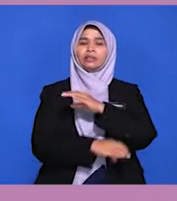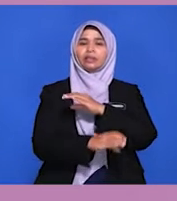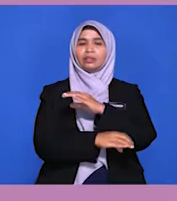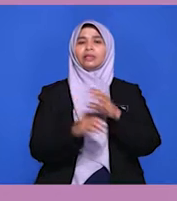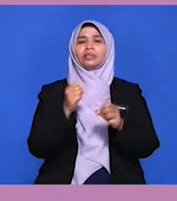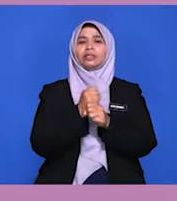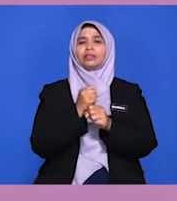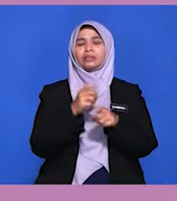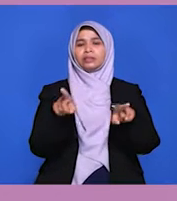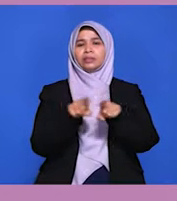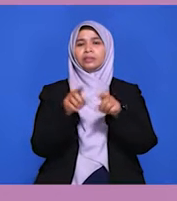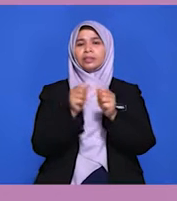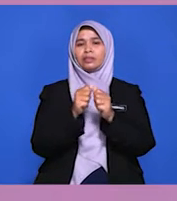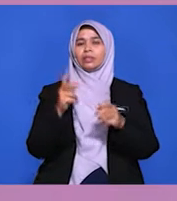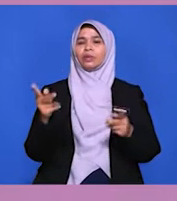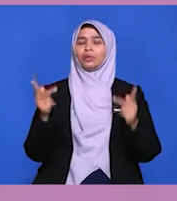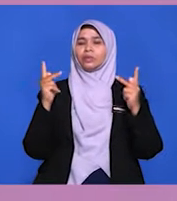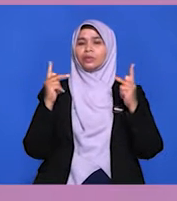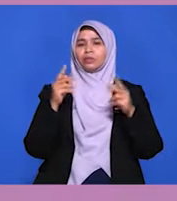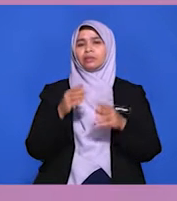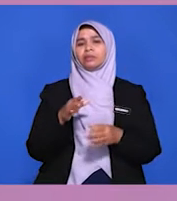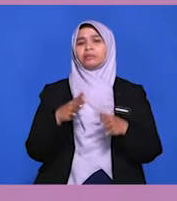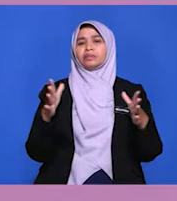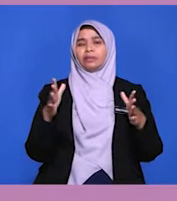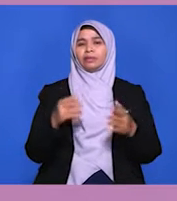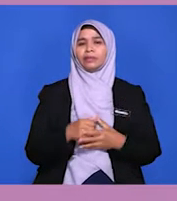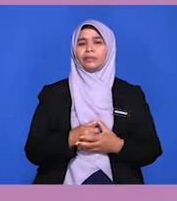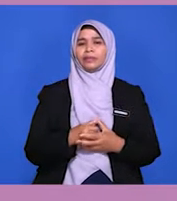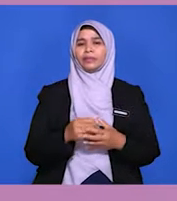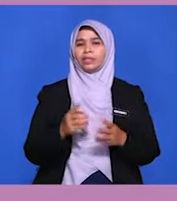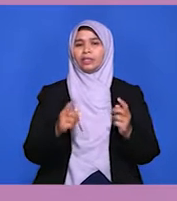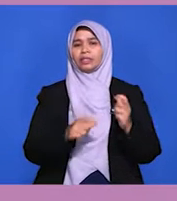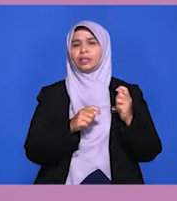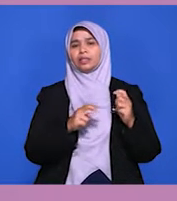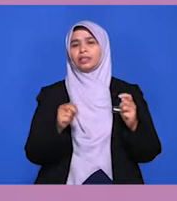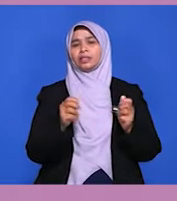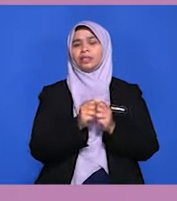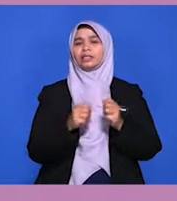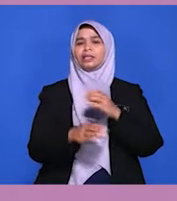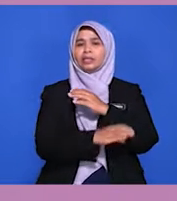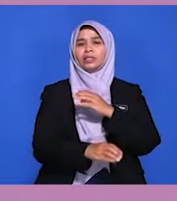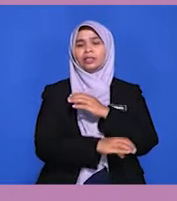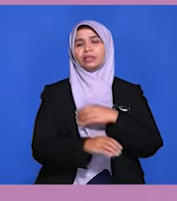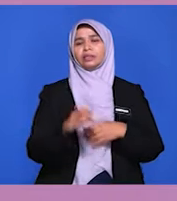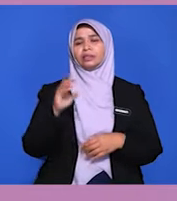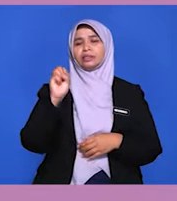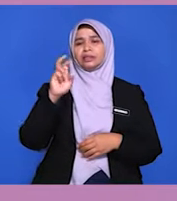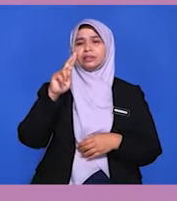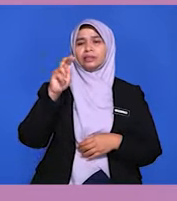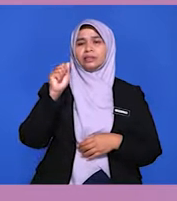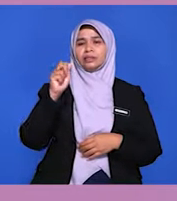kuasa-kuasa besar D. Pakatan Ketenteraan dengan negara serantau. Pelajar boleh pilih. Jawapan.